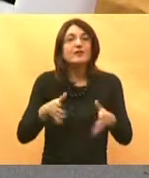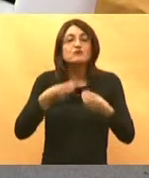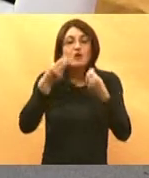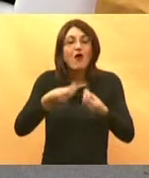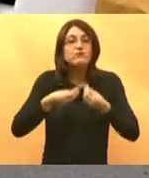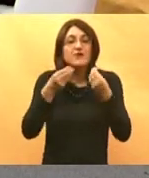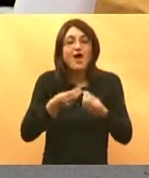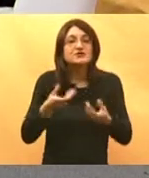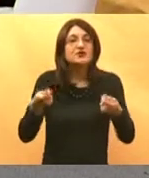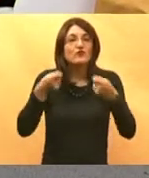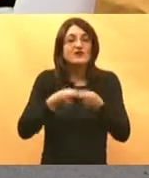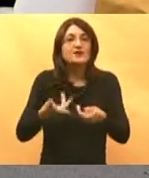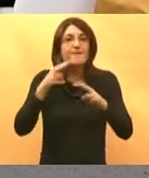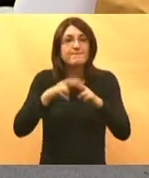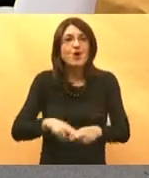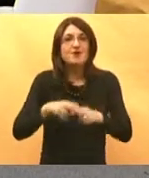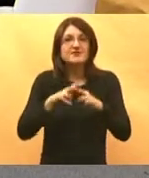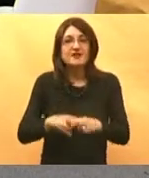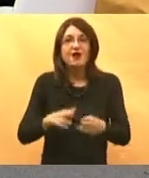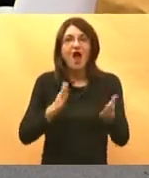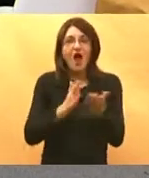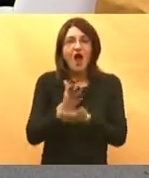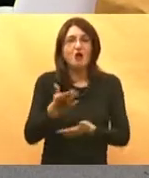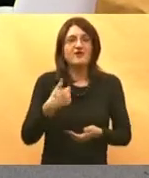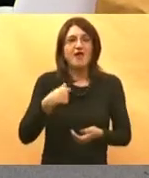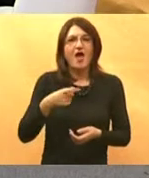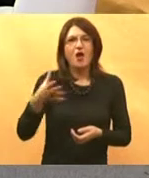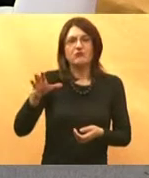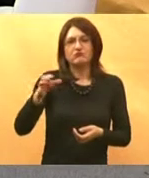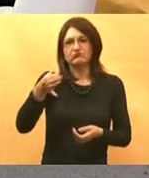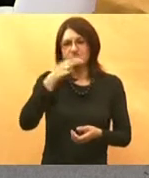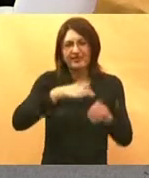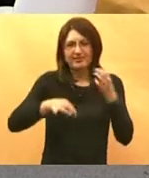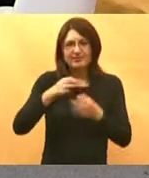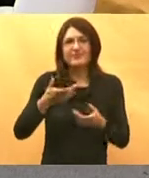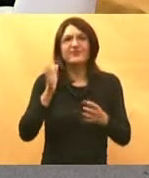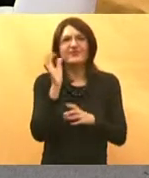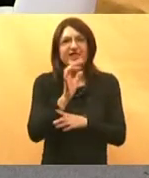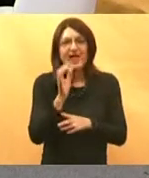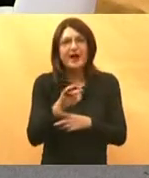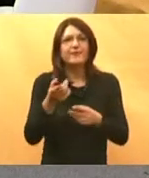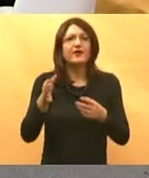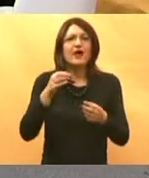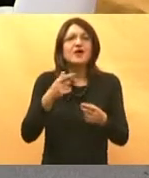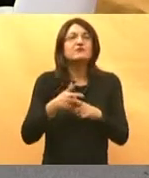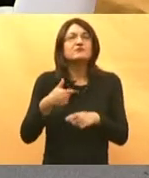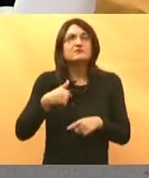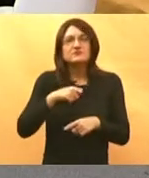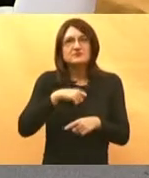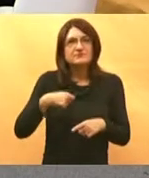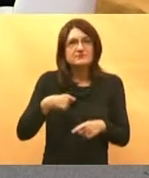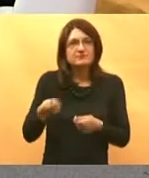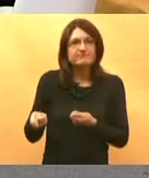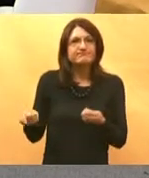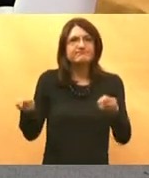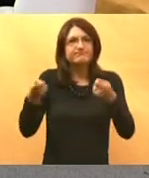posljedice uzimanja terapije ili neuzimanja terapije ili bilo čega drugoga da bi ja donijela nekakvu odluku